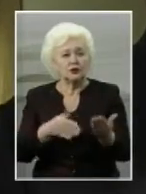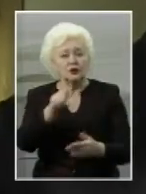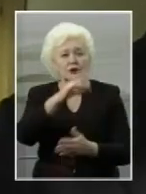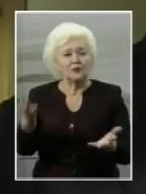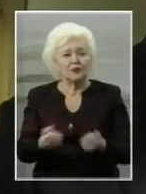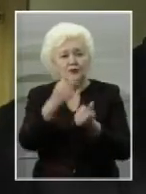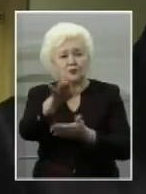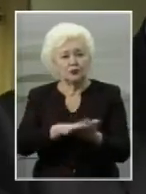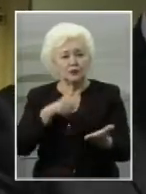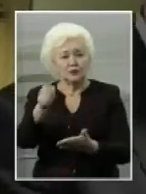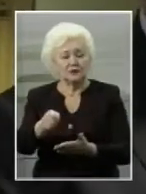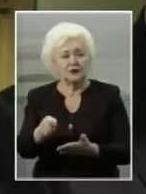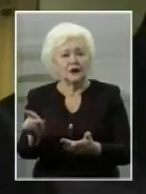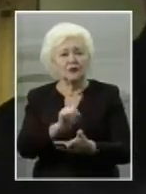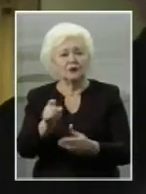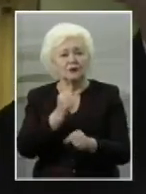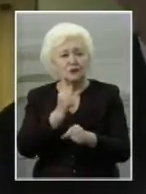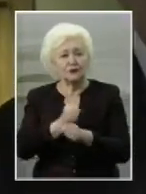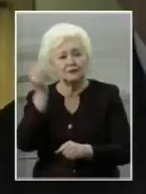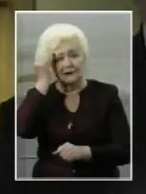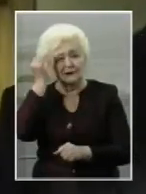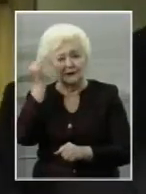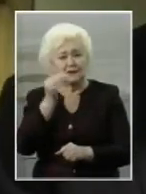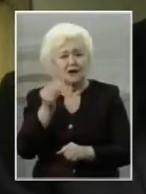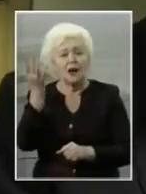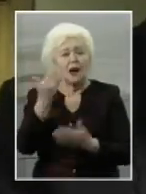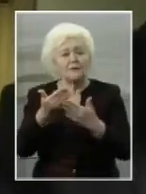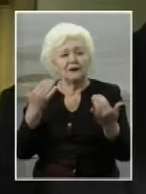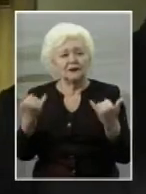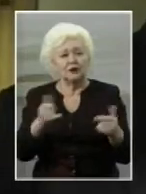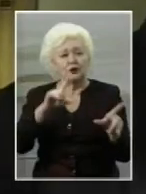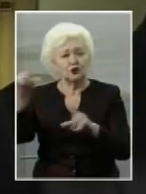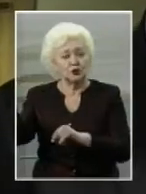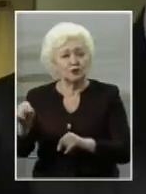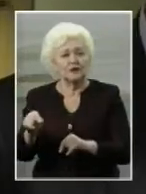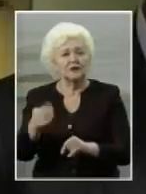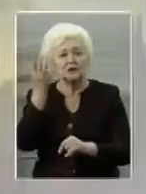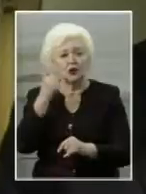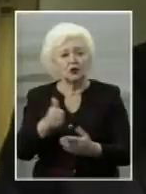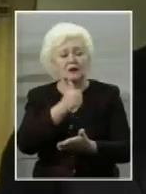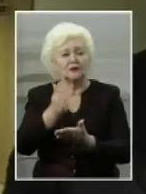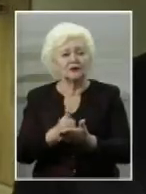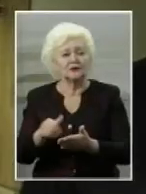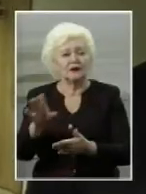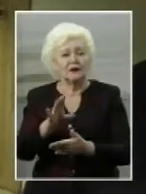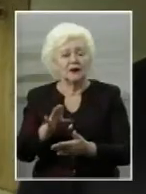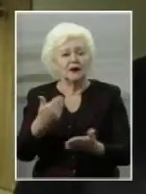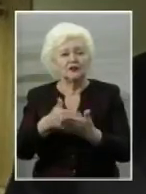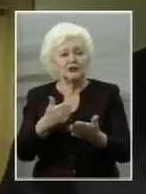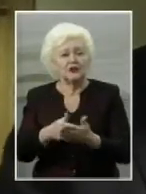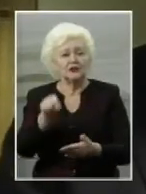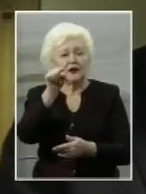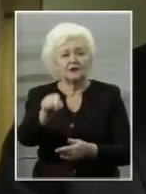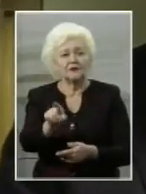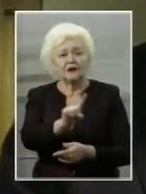заявив. Причому заявив це спеціально вчора, перед сьогоднішнім з'їздом, повисування у президента Петра Олексійовича. Чи вважаєте ви, що його